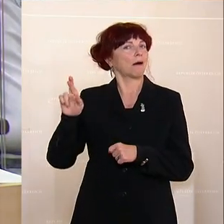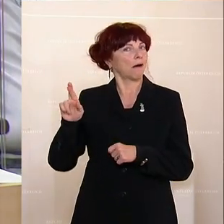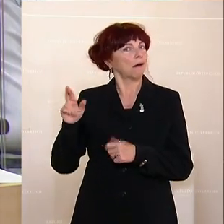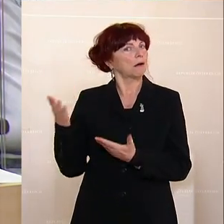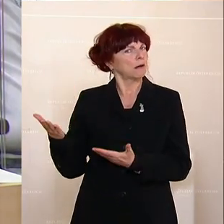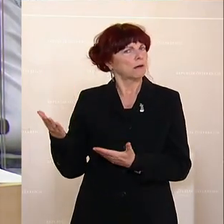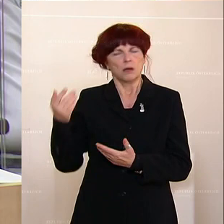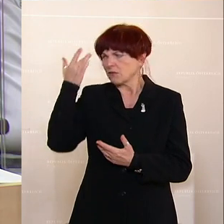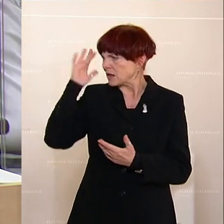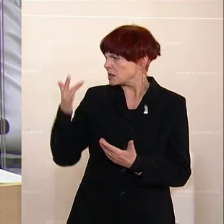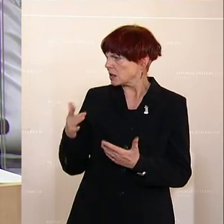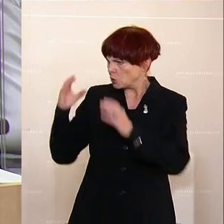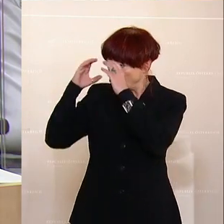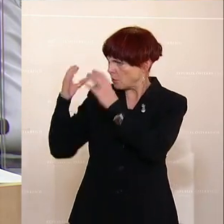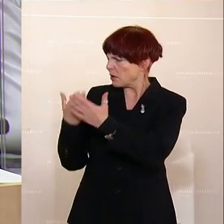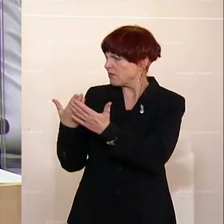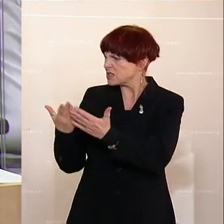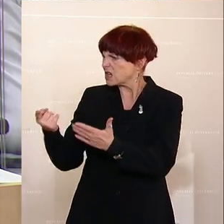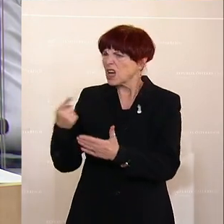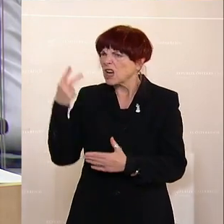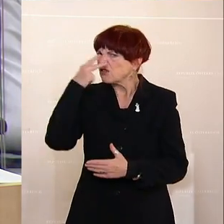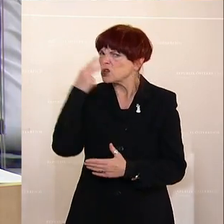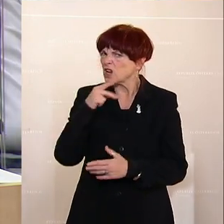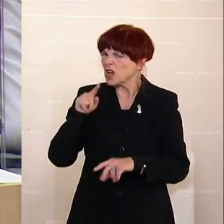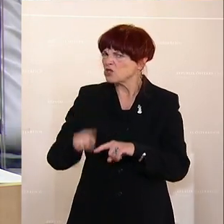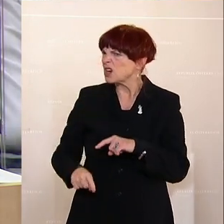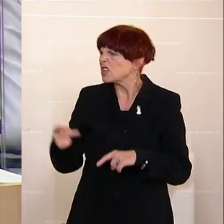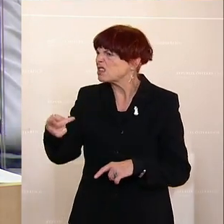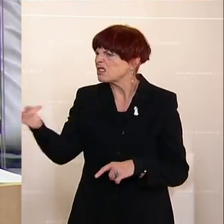Also ich weiß nicht, was die ÖVP jetzt hat. Ich verstehe es schlecht heraus, Frau Präsidentin.